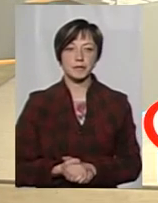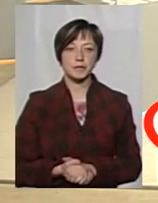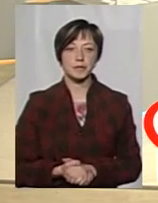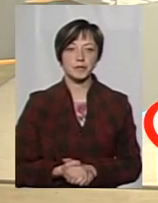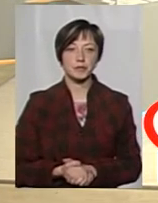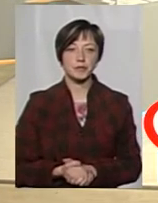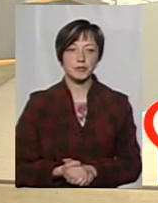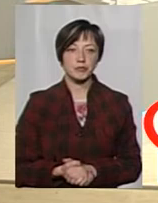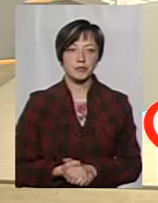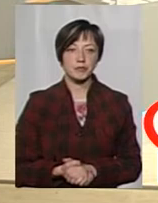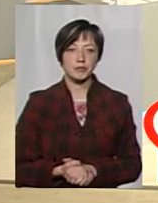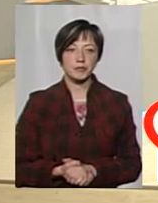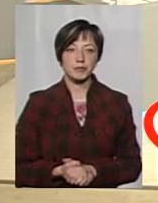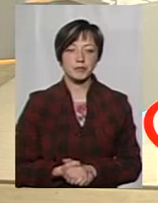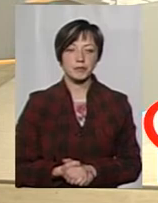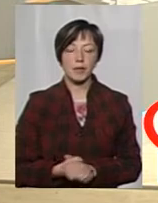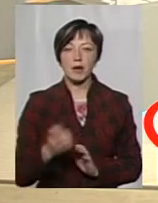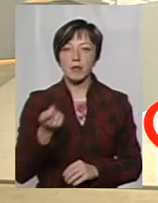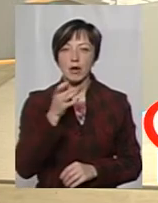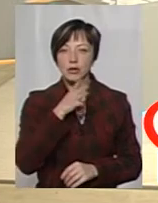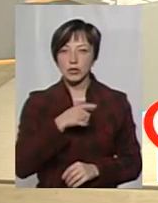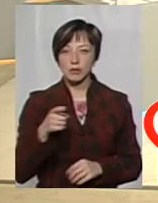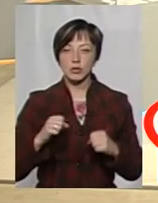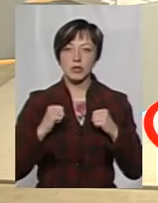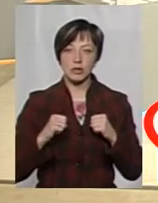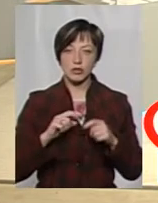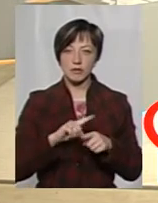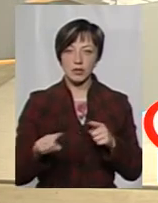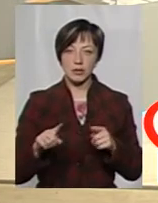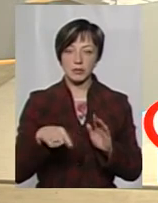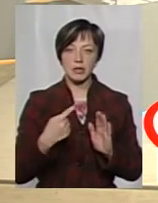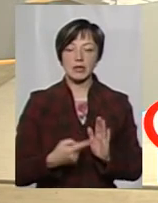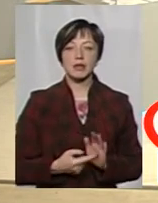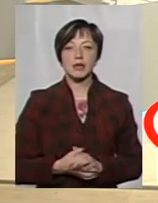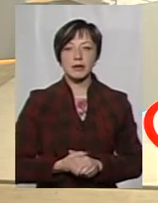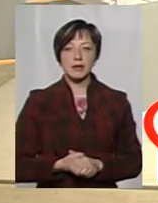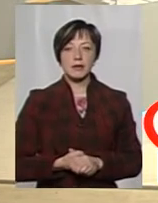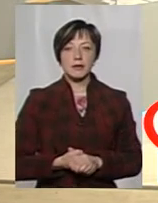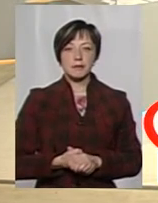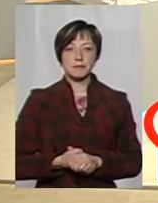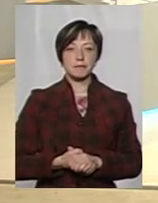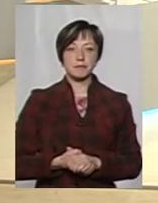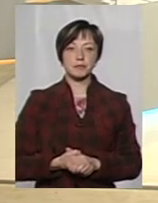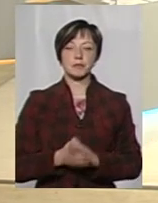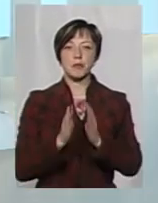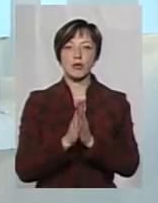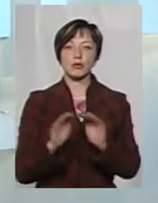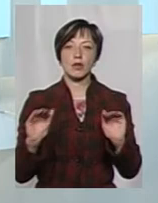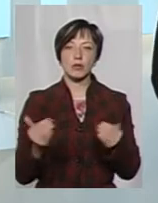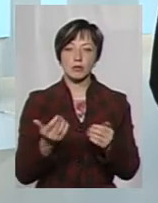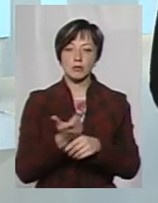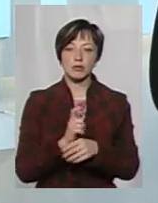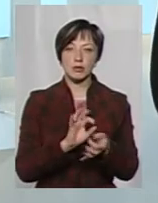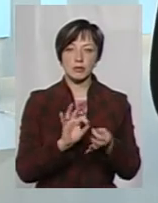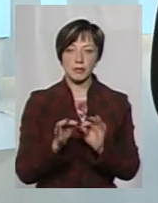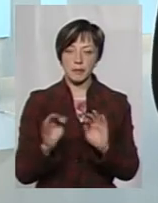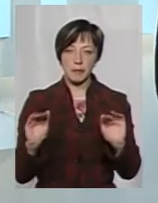Вікторії вам за рекомендації. У нас вже мало часу, тому постараюся швиденько ставити питання. І вас попрошу лаконічніше, ще більш